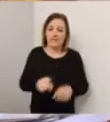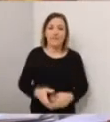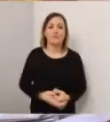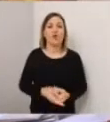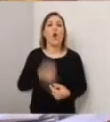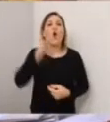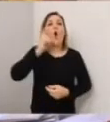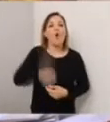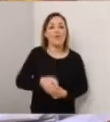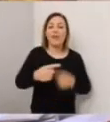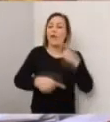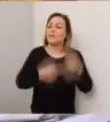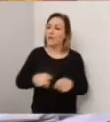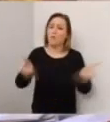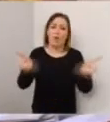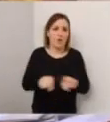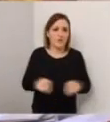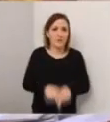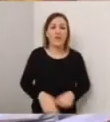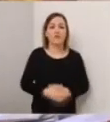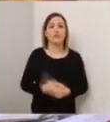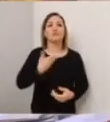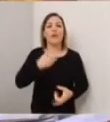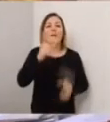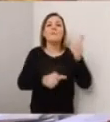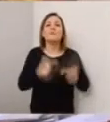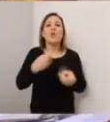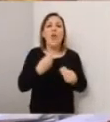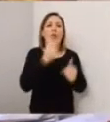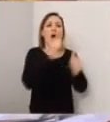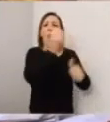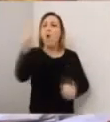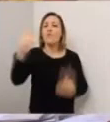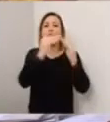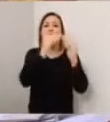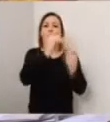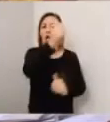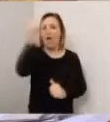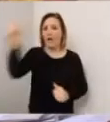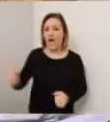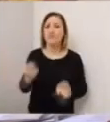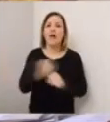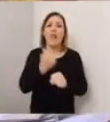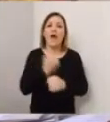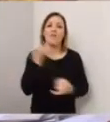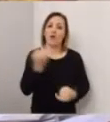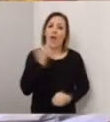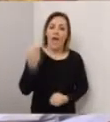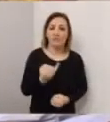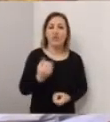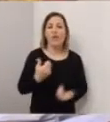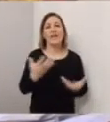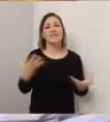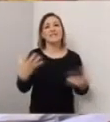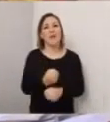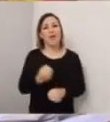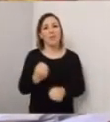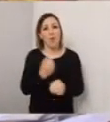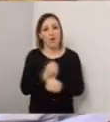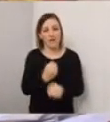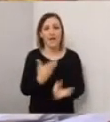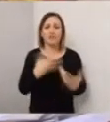lo stesso. C'è molto personale che lavora da casa col lavoro agile, quindi lo famoso smart working, e iniziamo a funzionare.